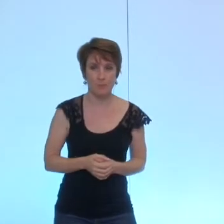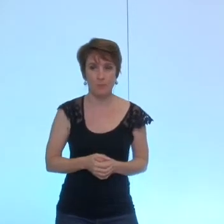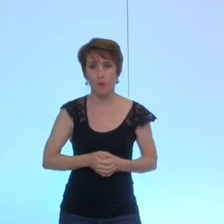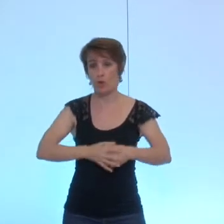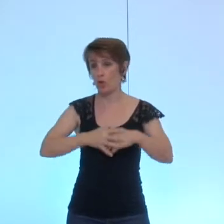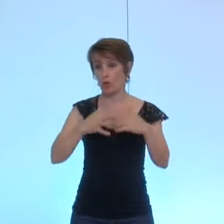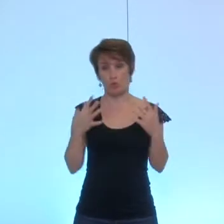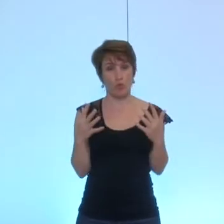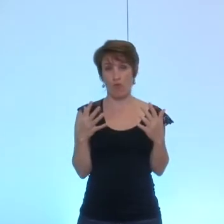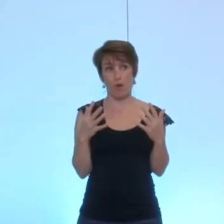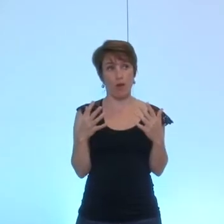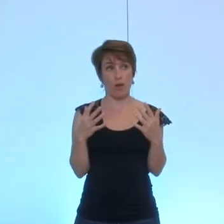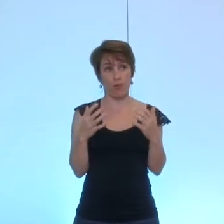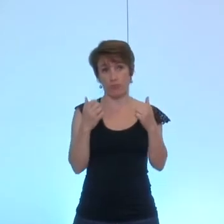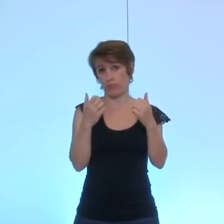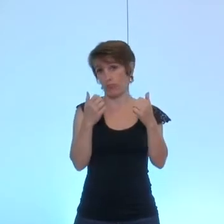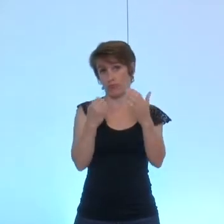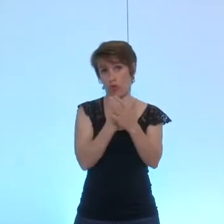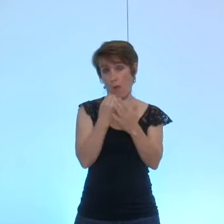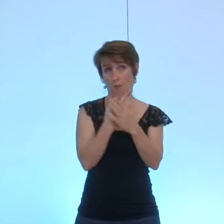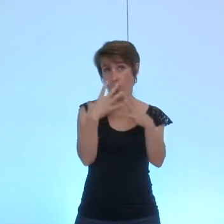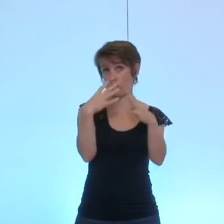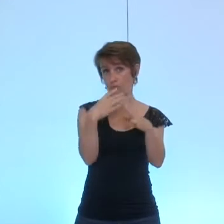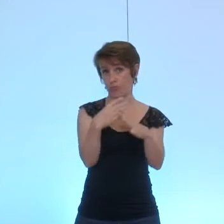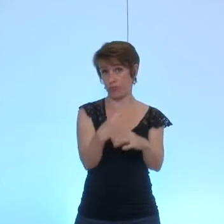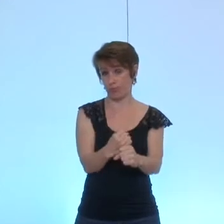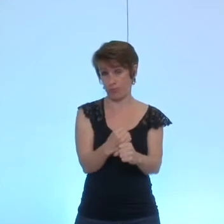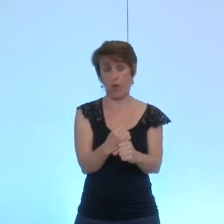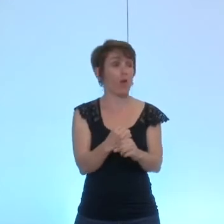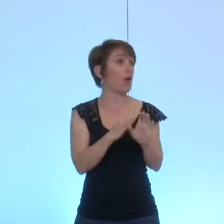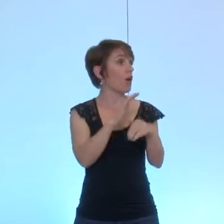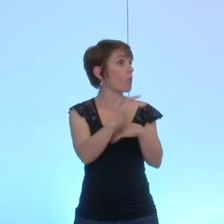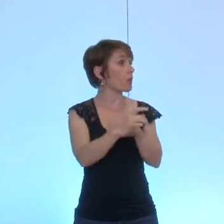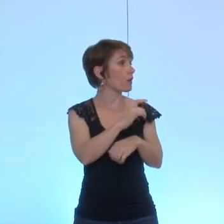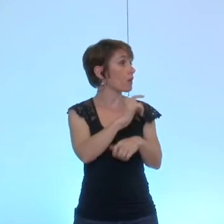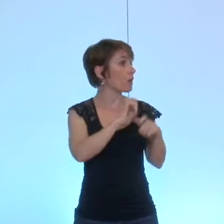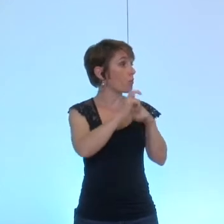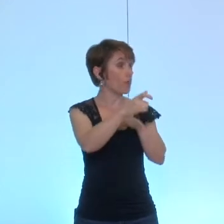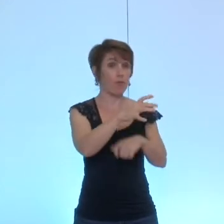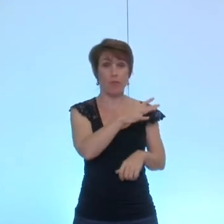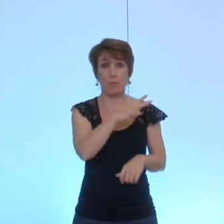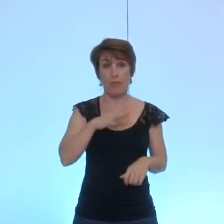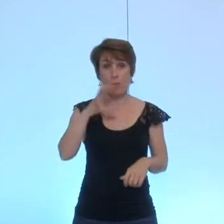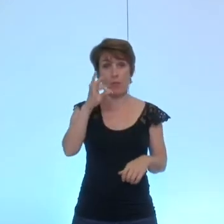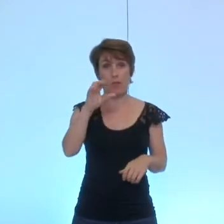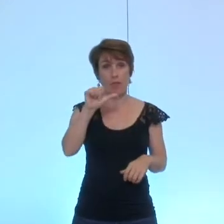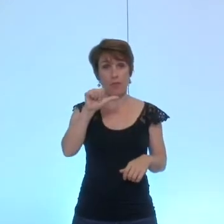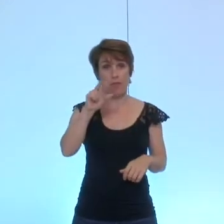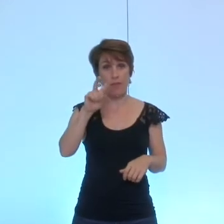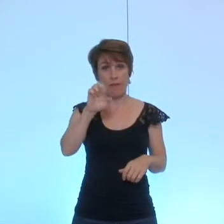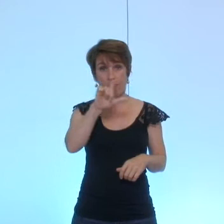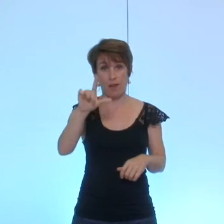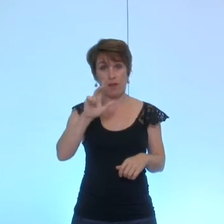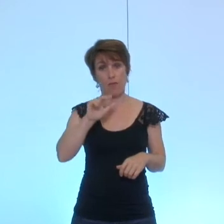qu'il y avait à faire et ensuite je laisserai à madame à madame Tavelle de regarder